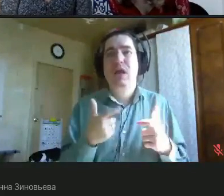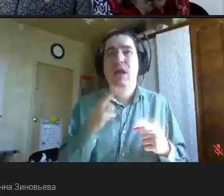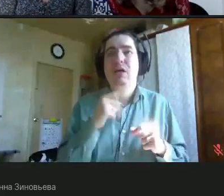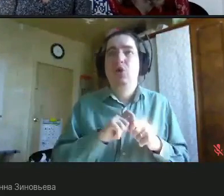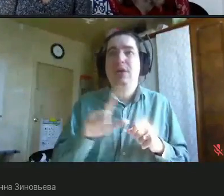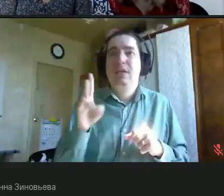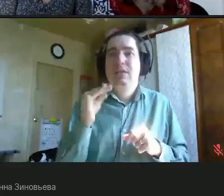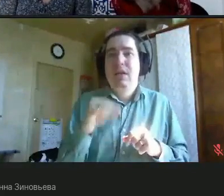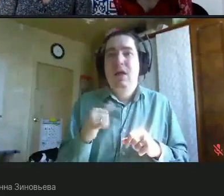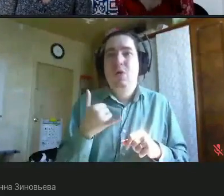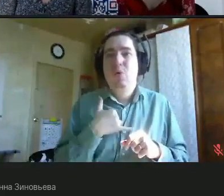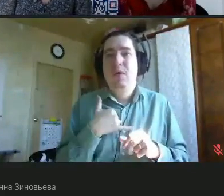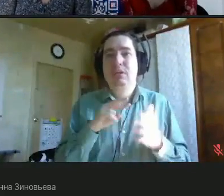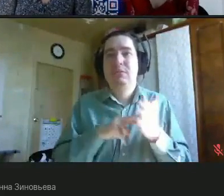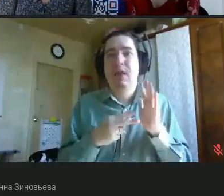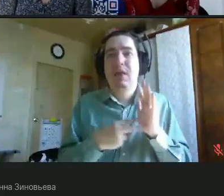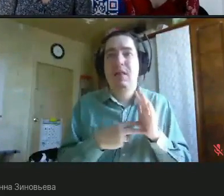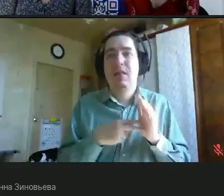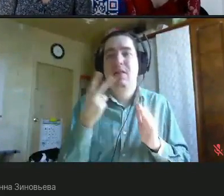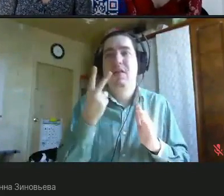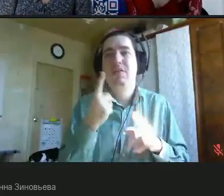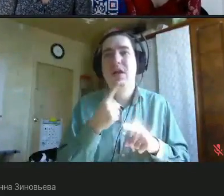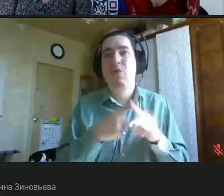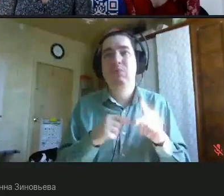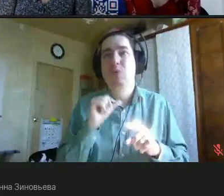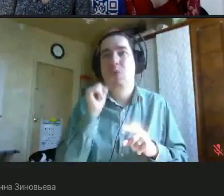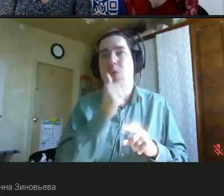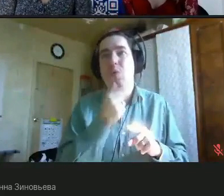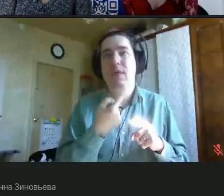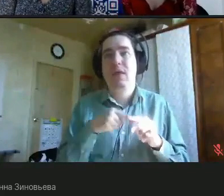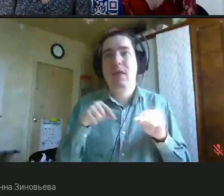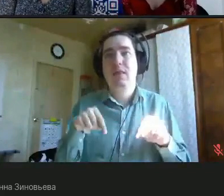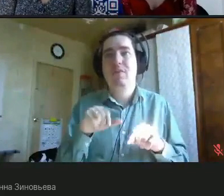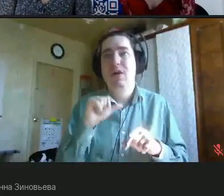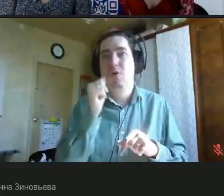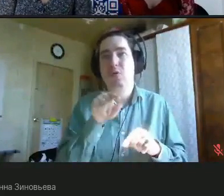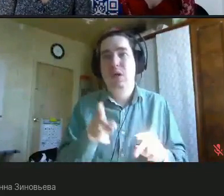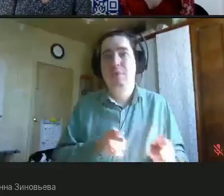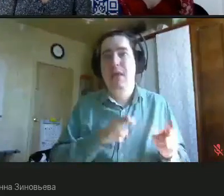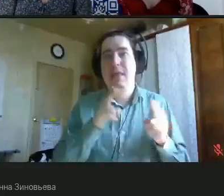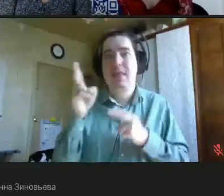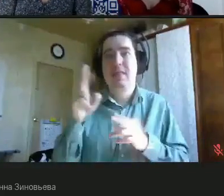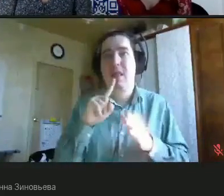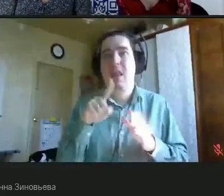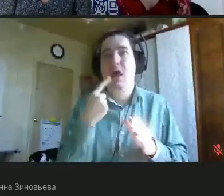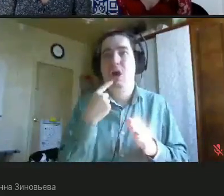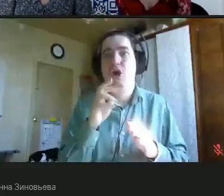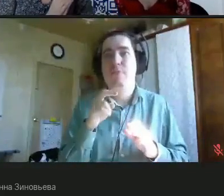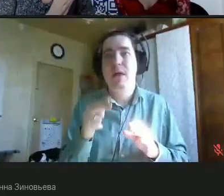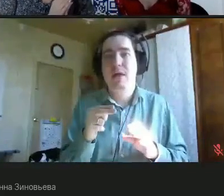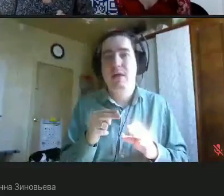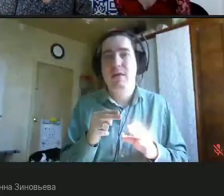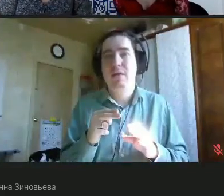Красноярский край у нас запланирован на второе полугодие этого года. Туда поедет логопед. Вот,